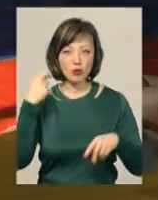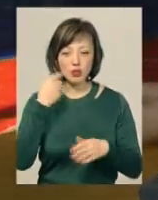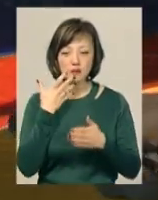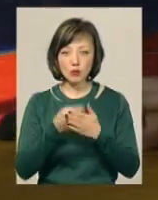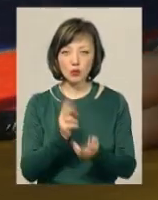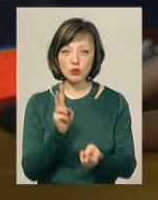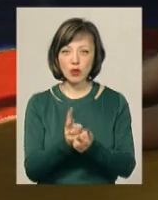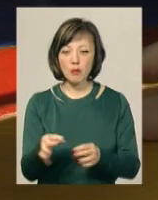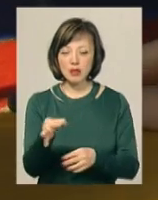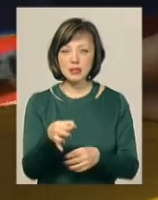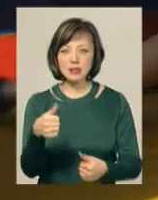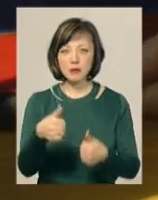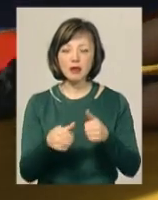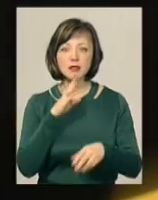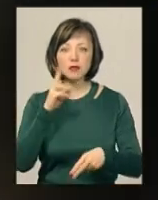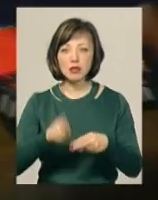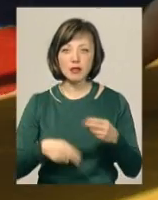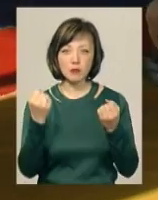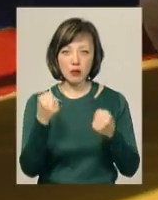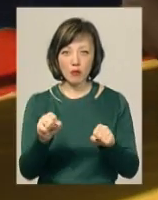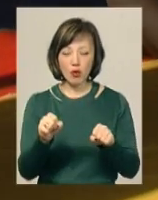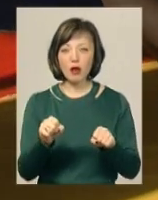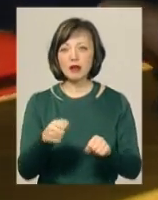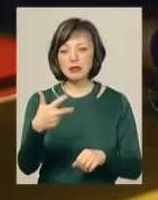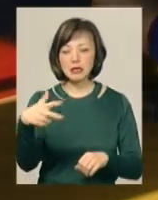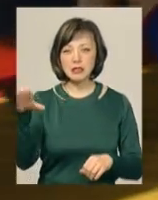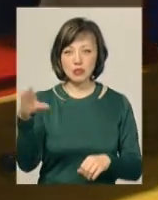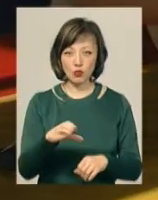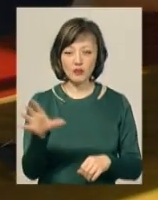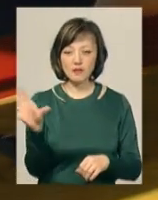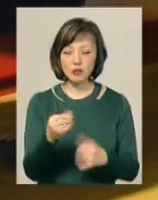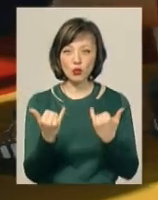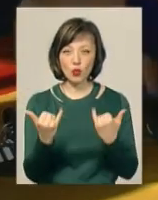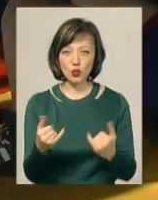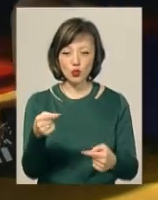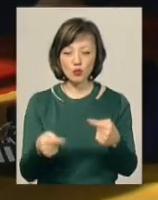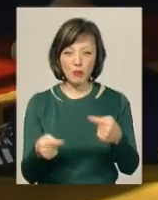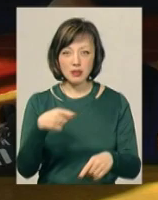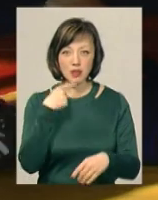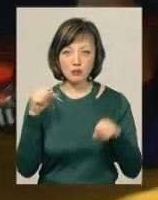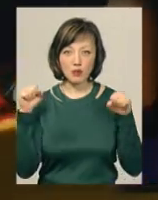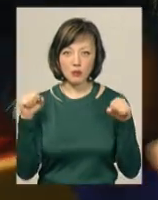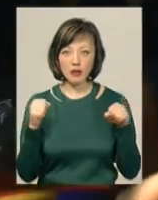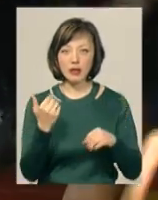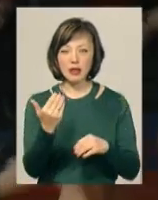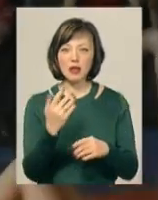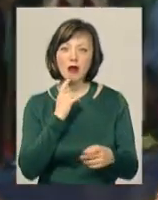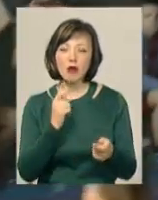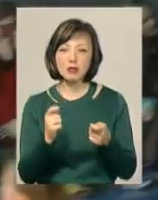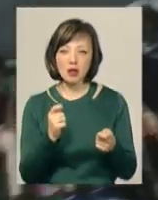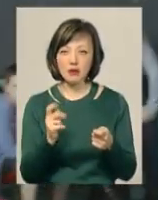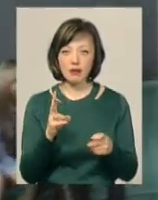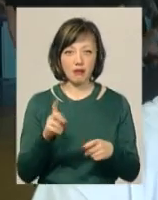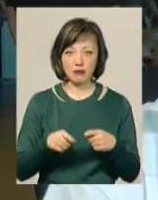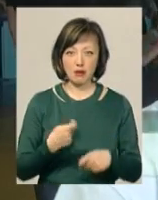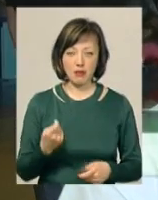Свою сутичку на обласних змаганнях дівчина завершила перемогою на туше за 30 секунд. Усі сьогоднішні суперниці, каже спортсменка, її остерігаються і не